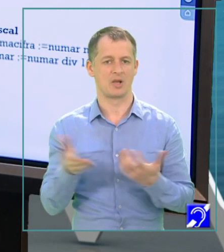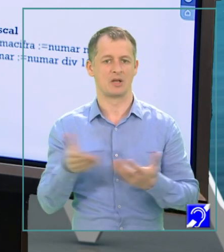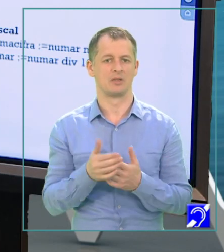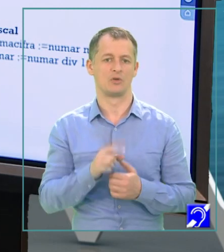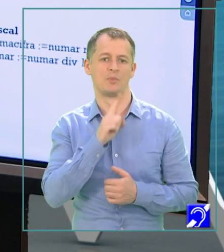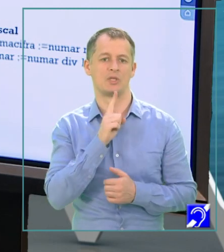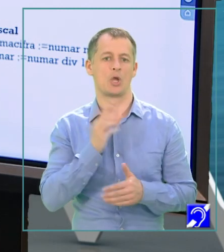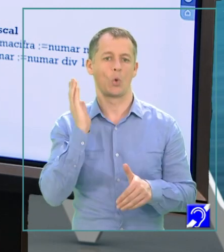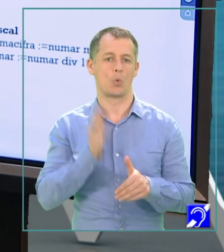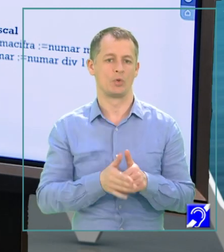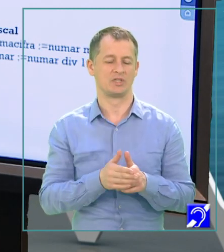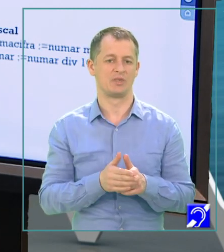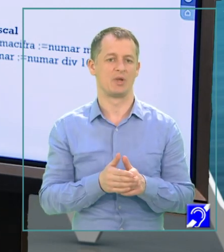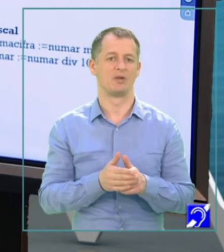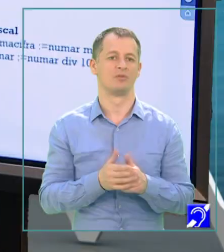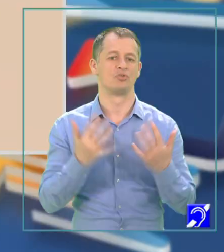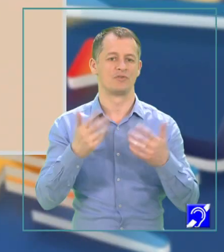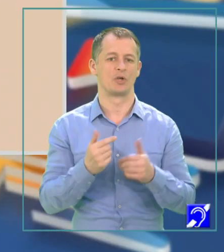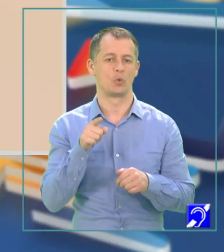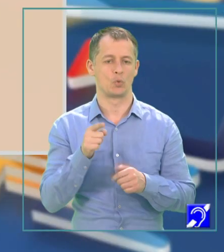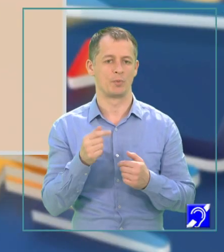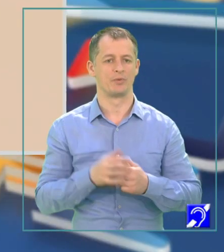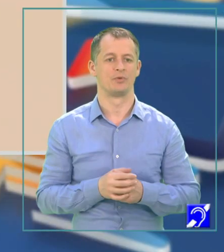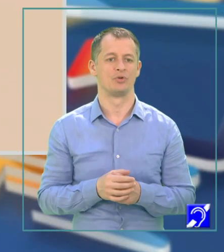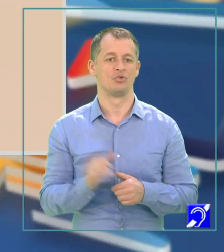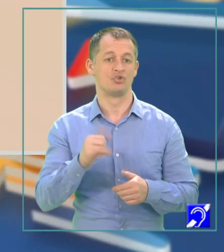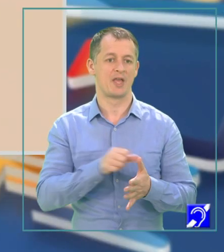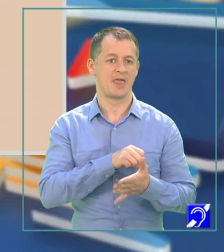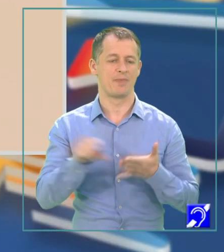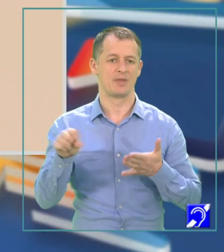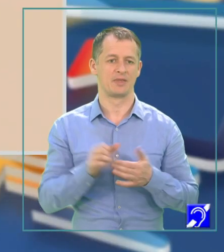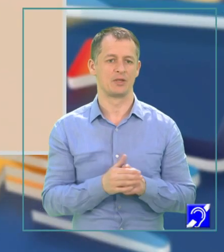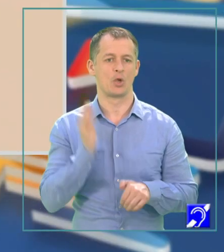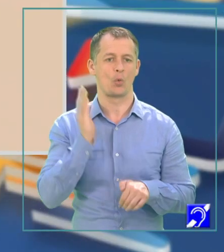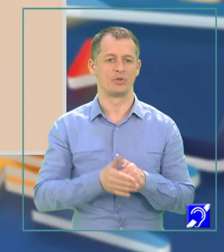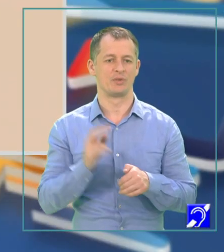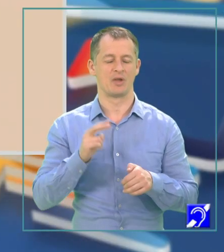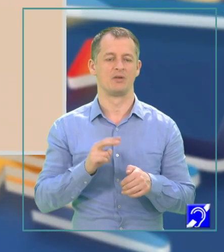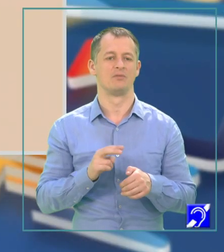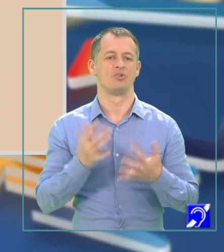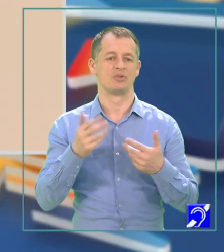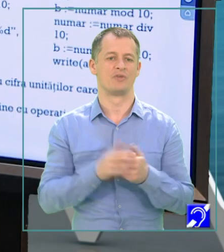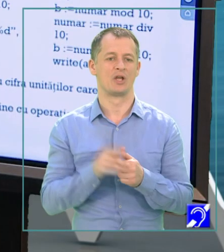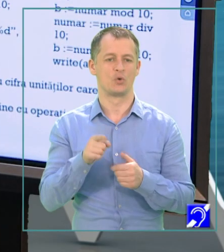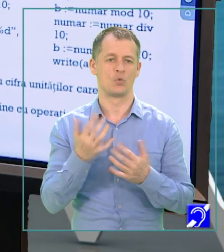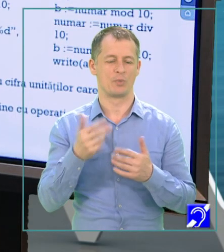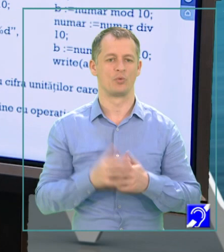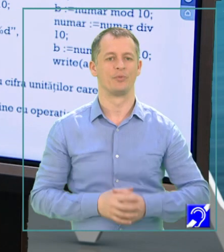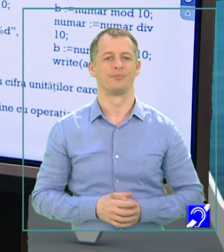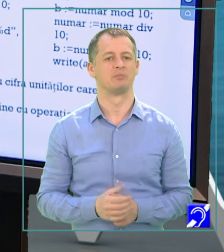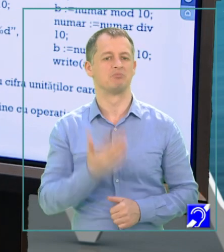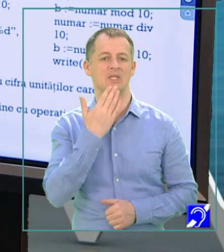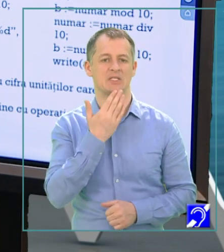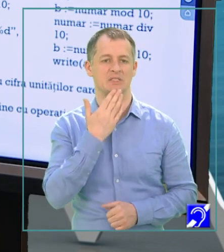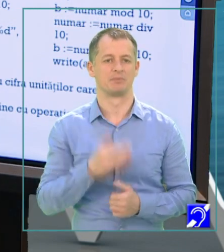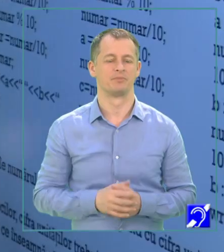a ultimei cifre a numărului și eliminarea ultimei cifre a numărului. Exemplu,